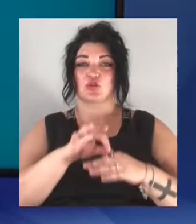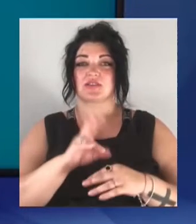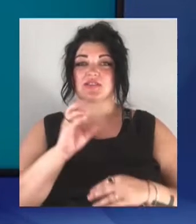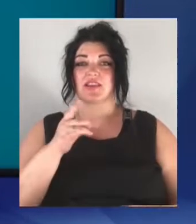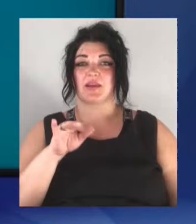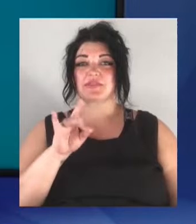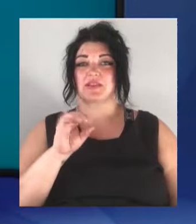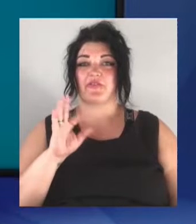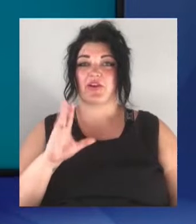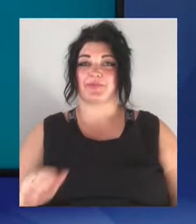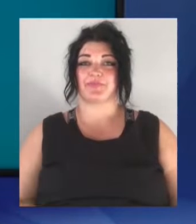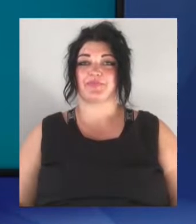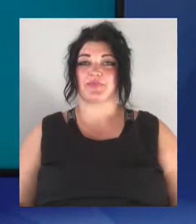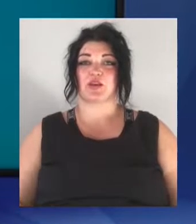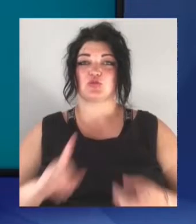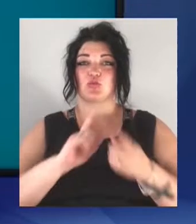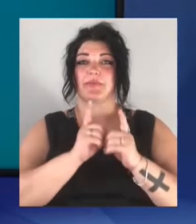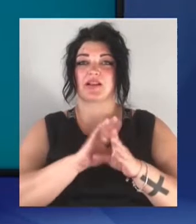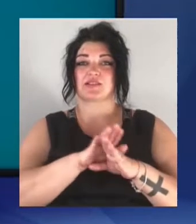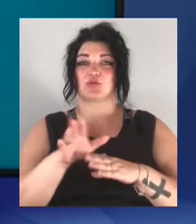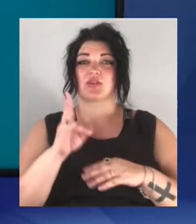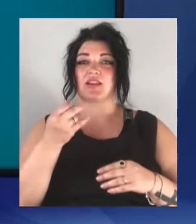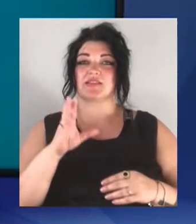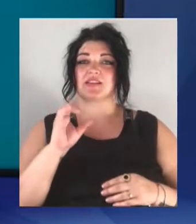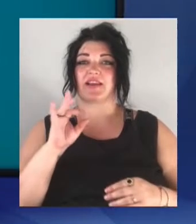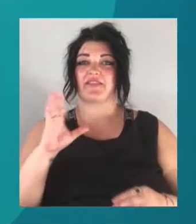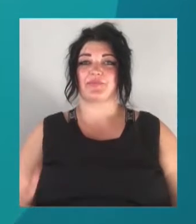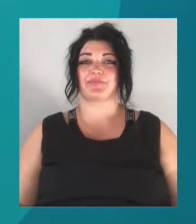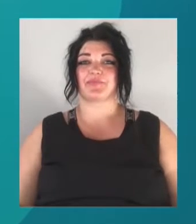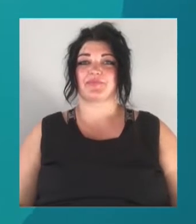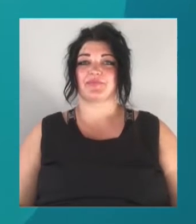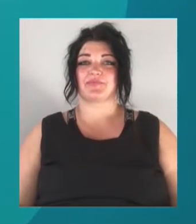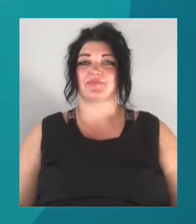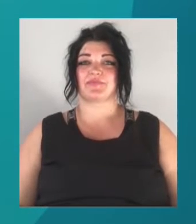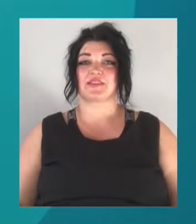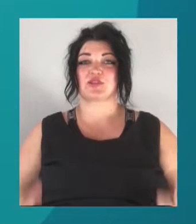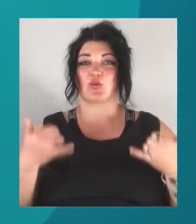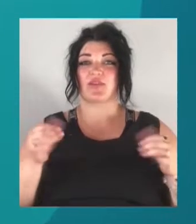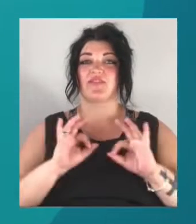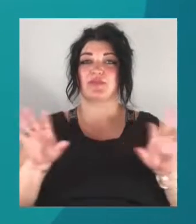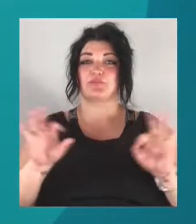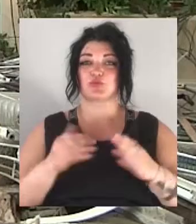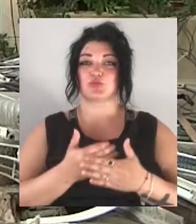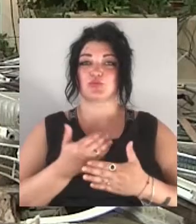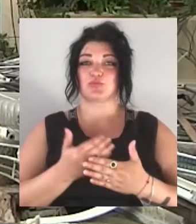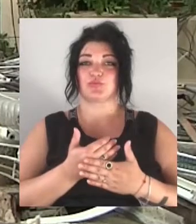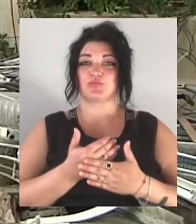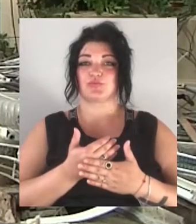ведуча, Сеня Процепова. Сердопереклад здійснює Наталя Сергієва. Сьогодні у випуску.